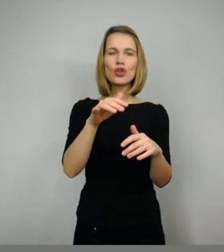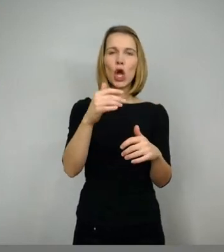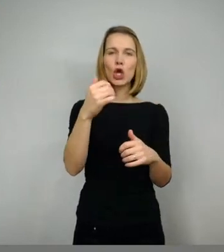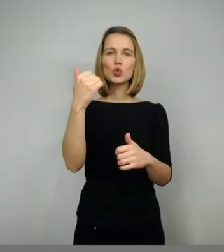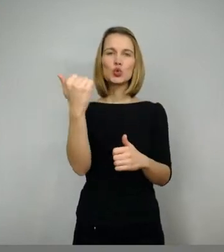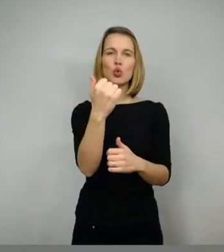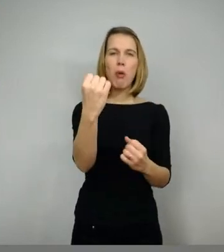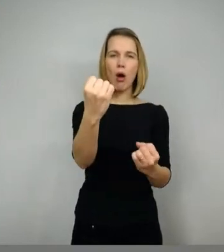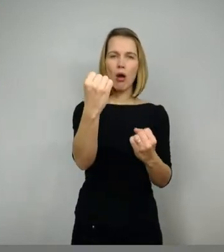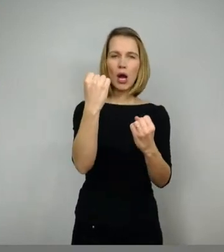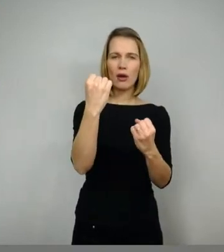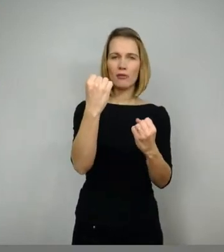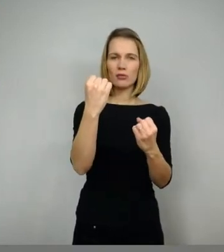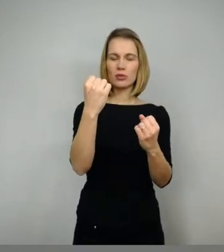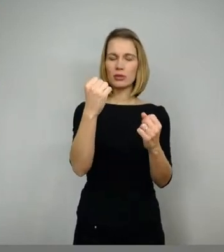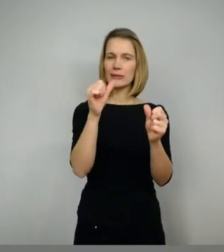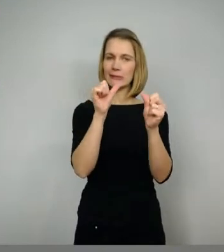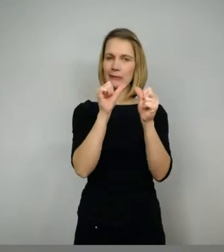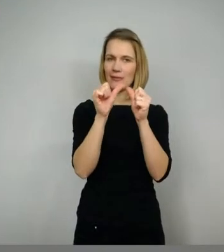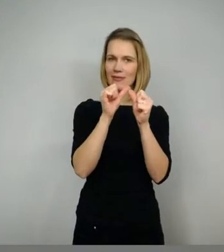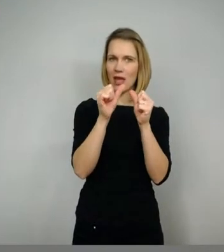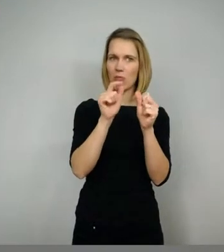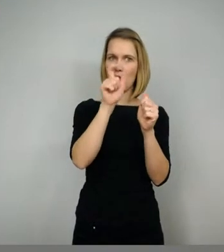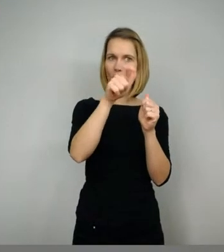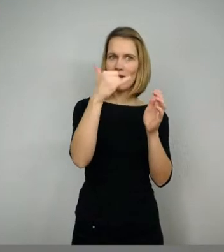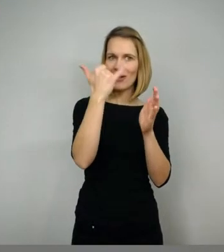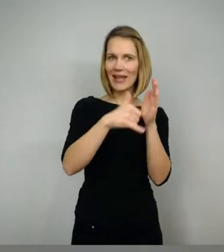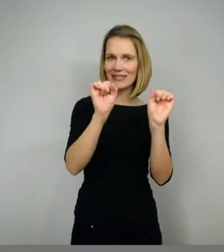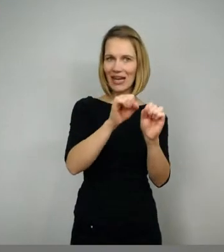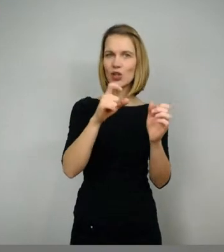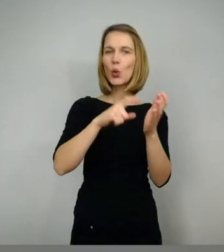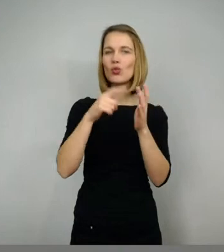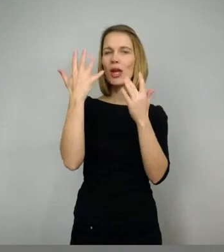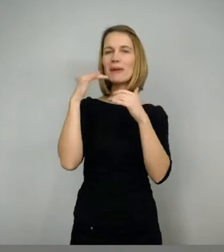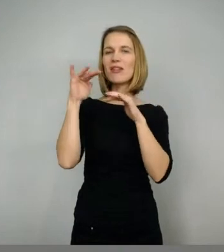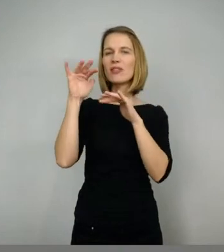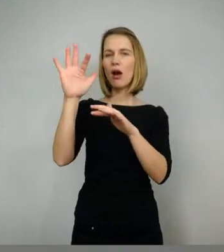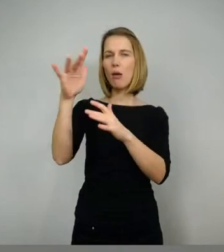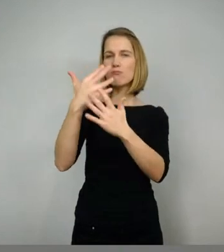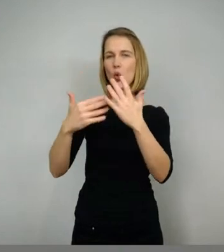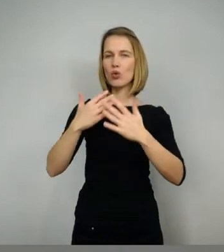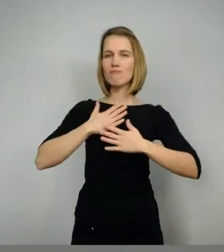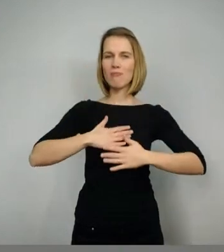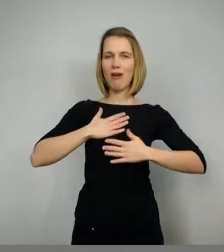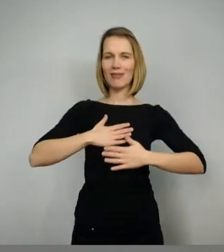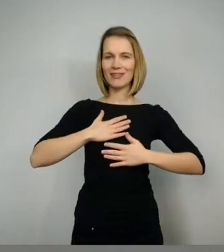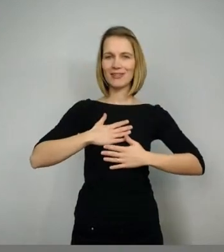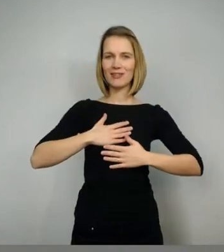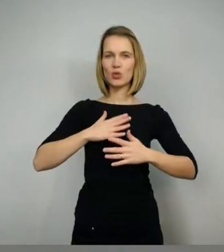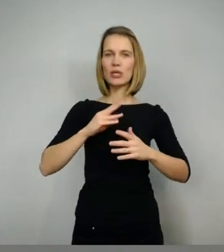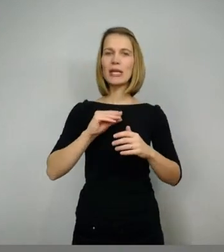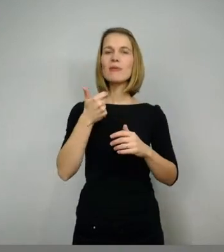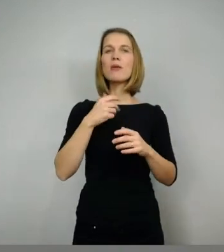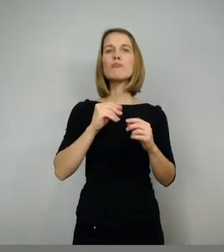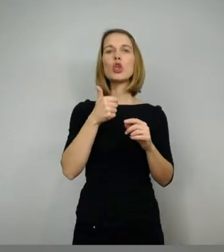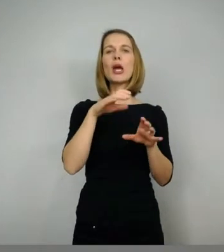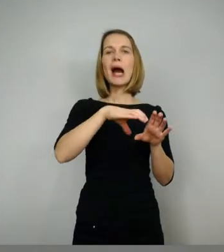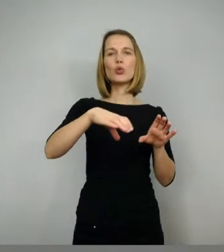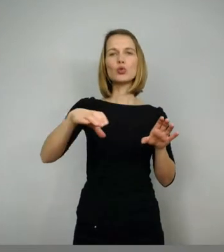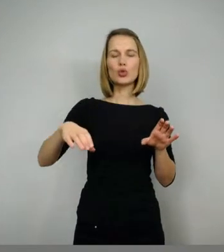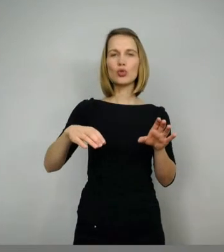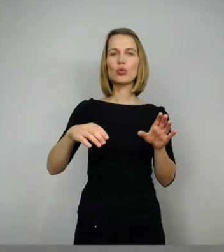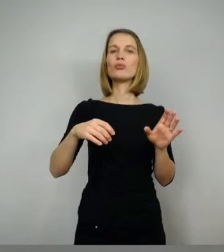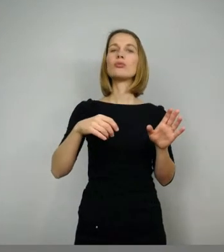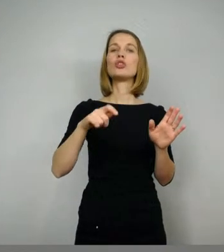unverwundbar durch dieses Bad im Drachenblut. Und er hat besondere Ausrüstungsgegenstände, nämlich das Schwert Balmung und diese